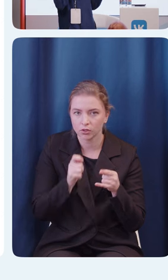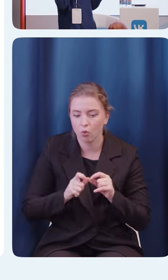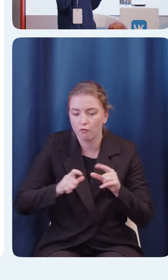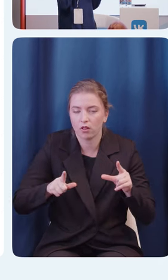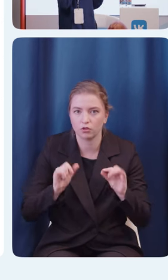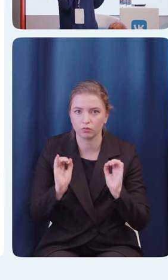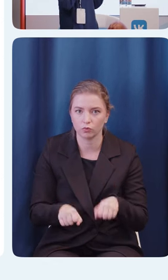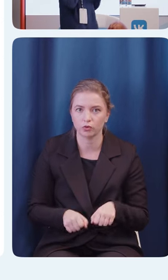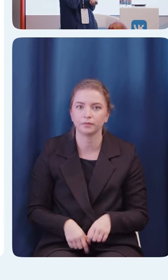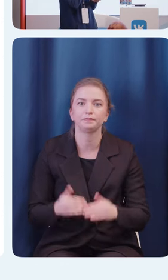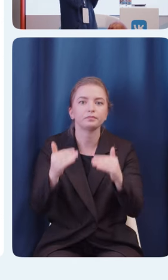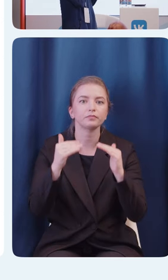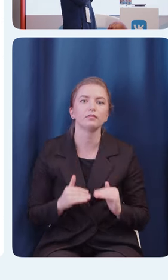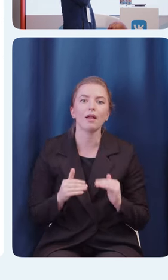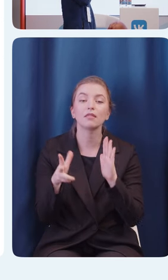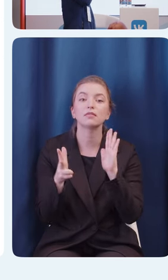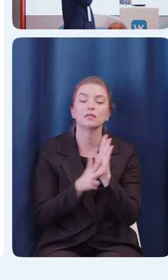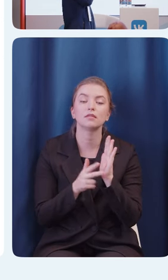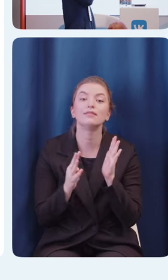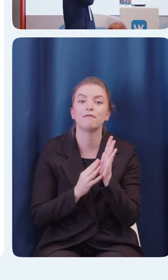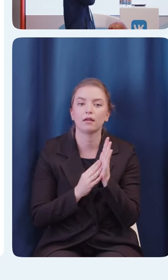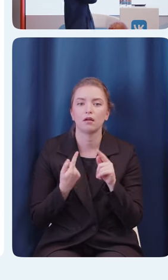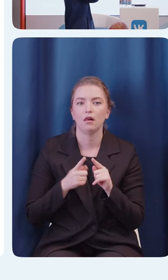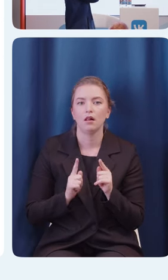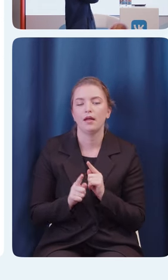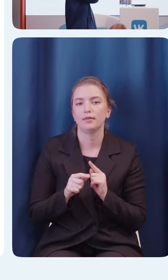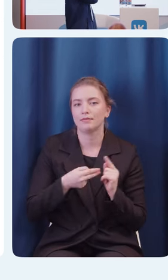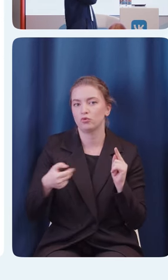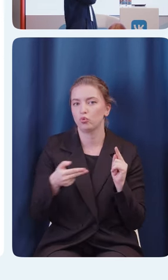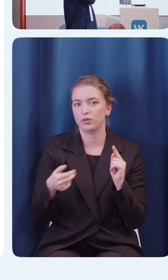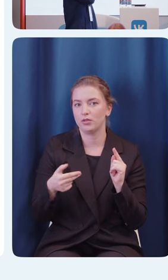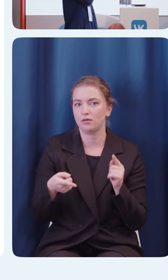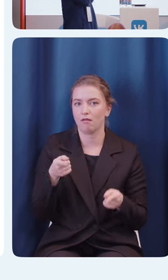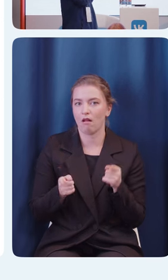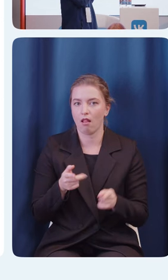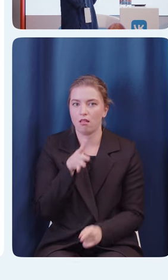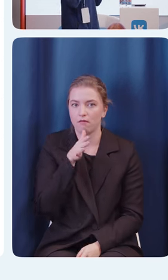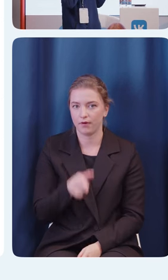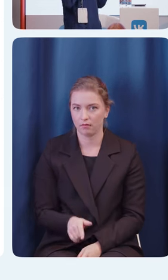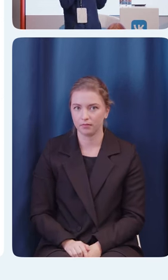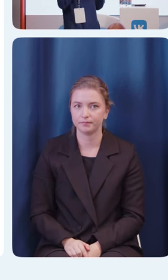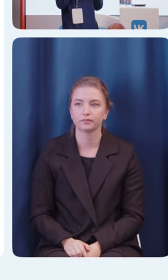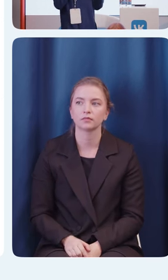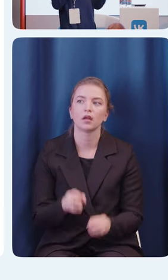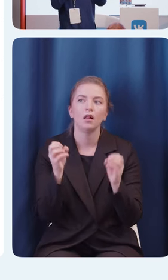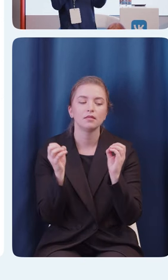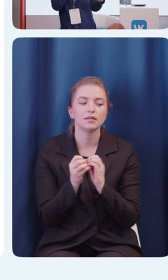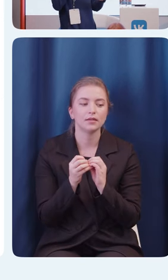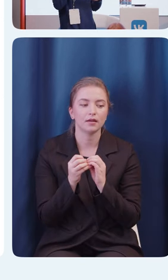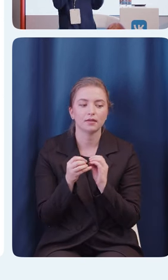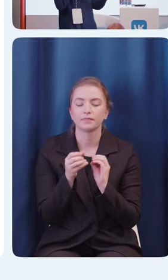экраны и субтитры в режиме реального времени. Девятый слайд – Live Transcribe, сервис перевода